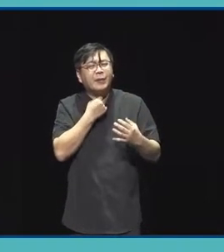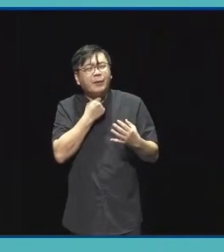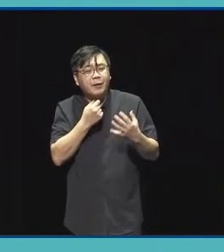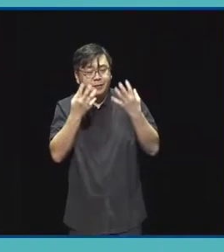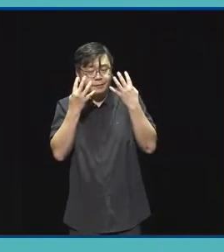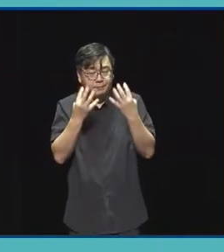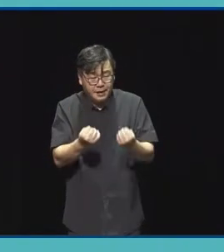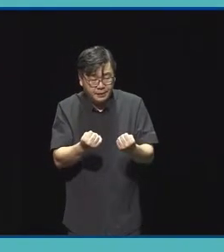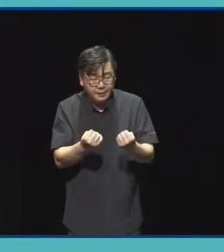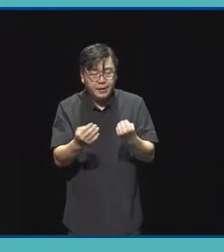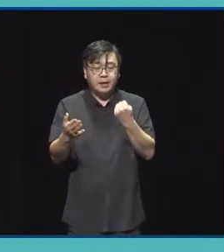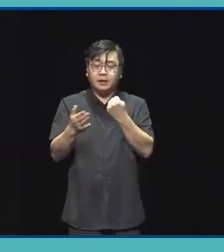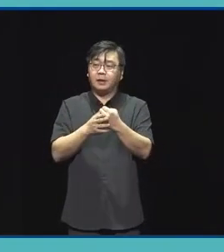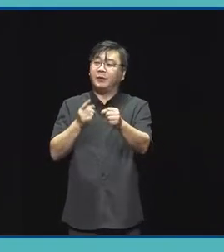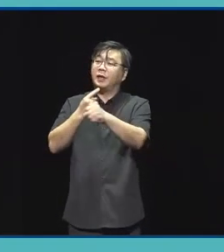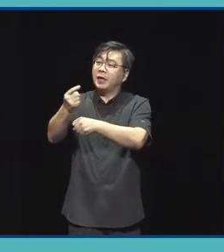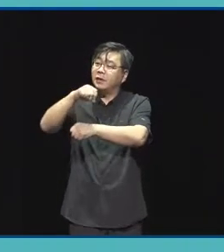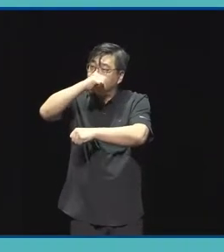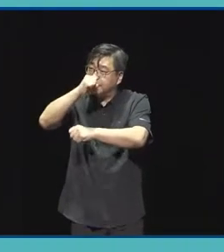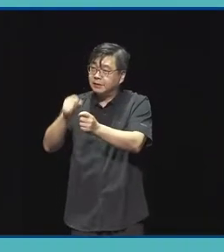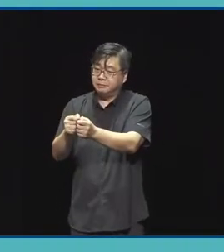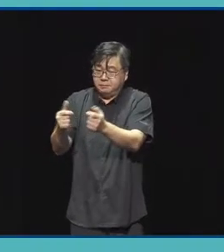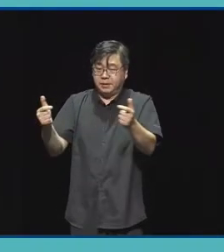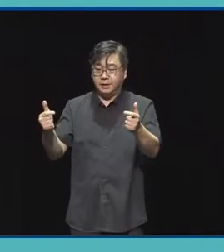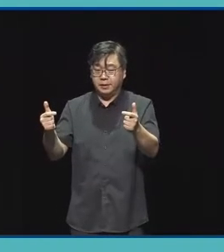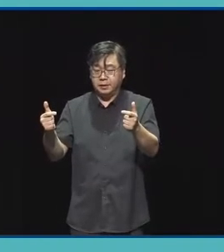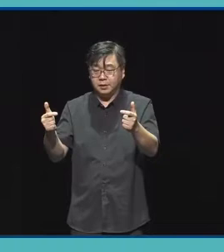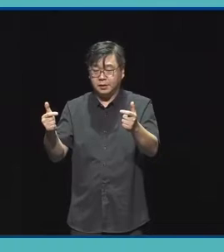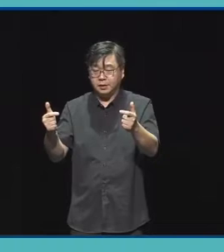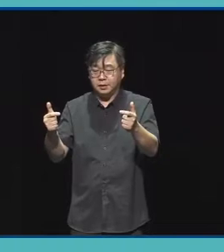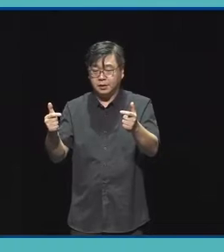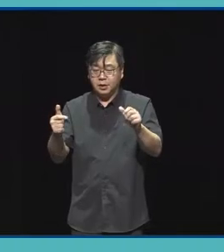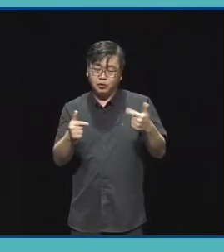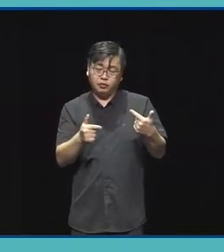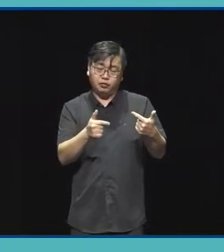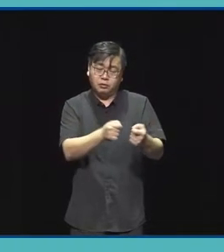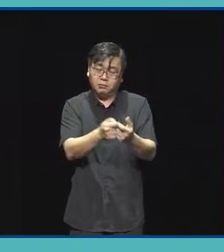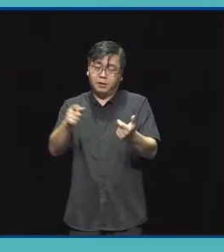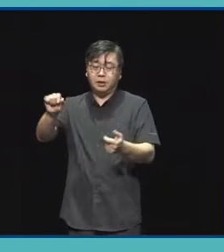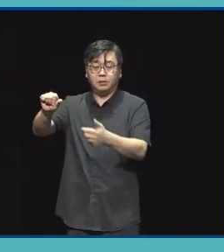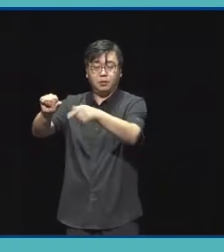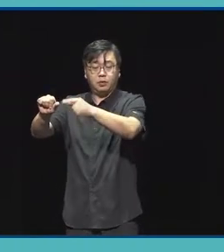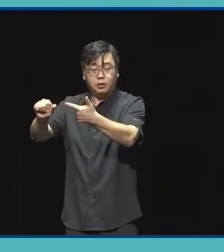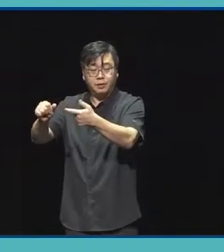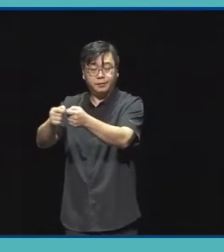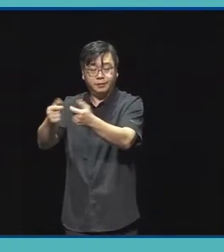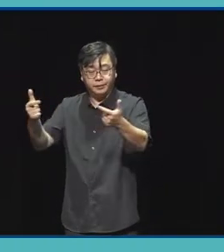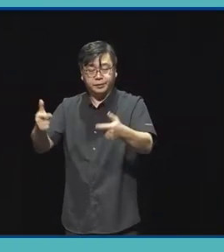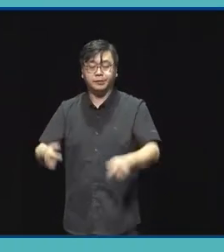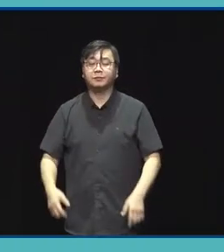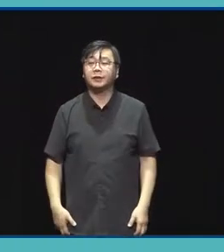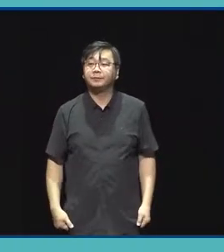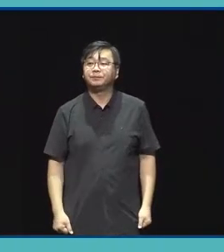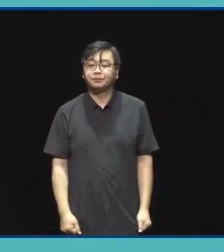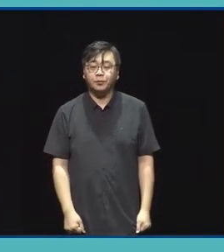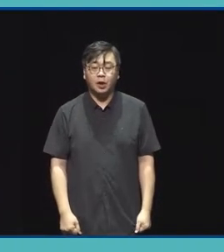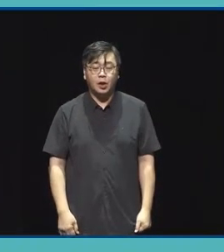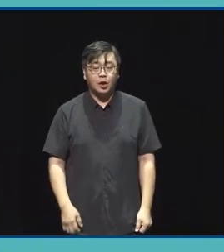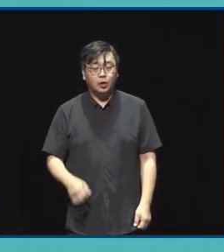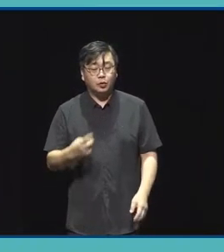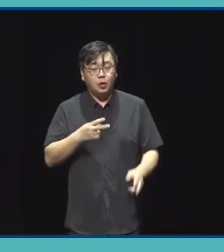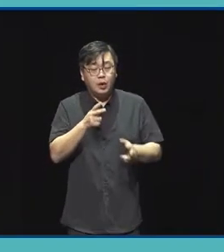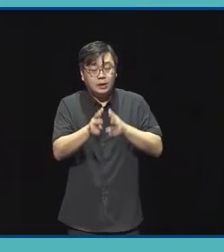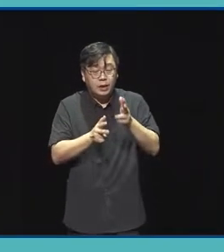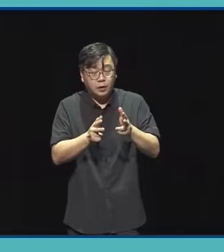23년의 경우는 예산과 신권수를 조금 더 늘려서 지원할 예정입니다 그리고 본 사업은